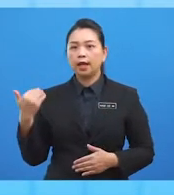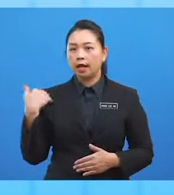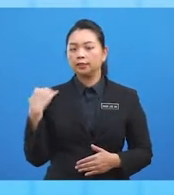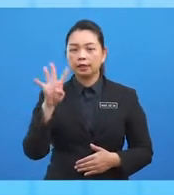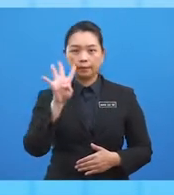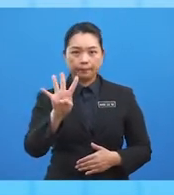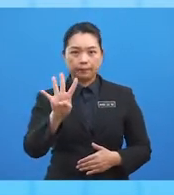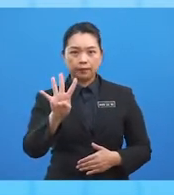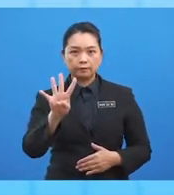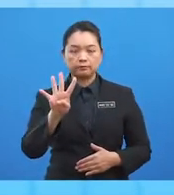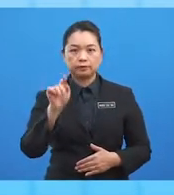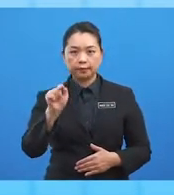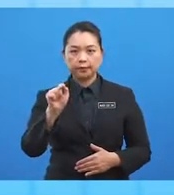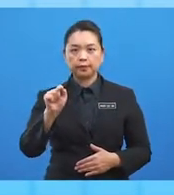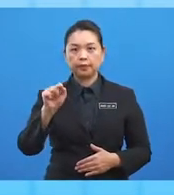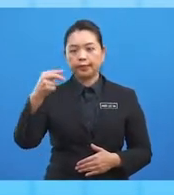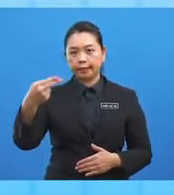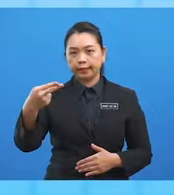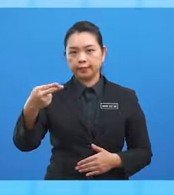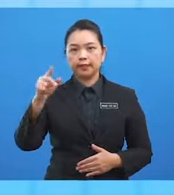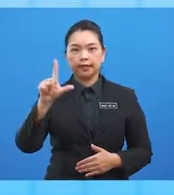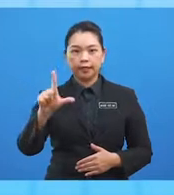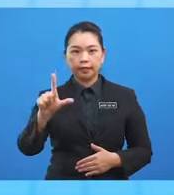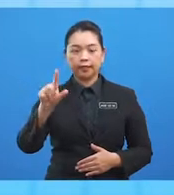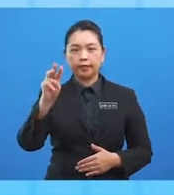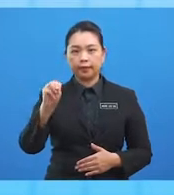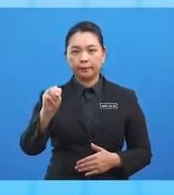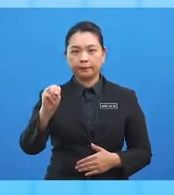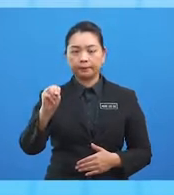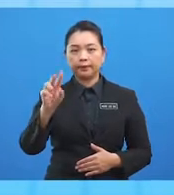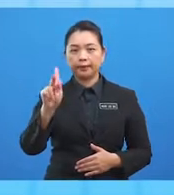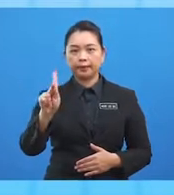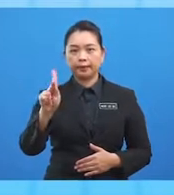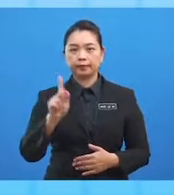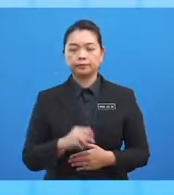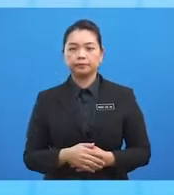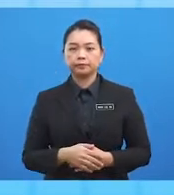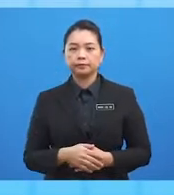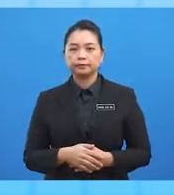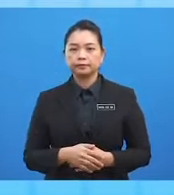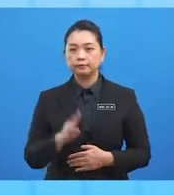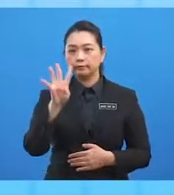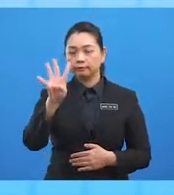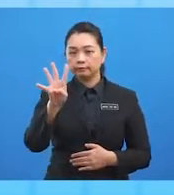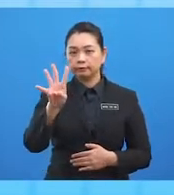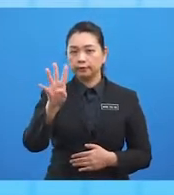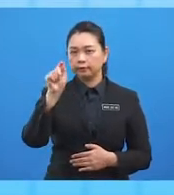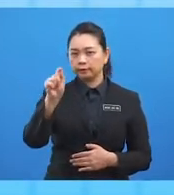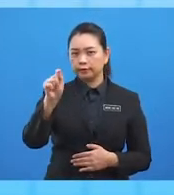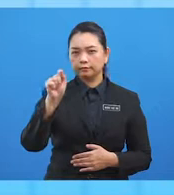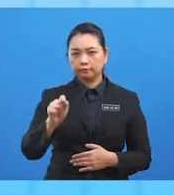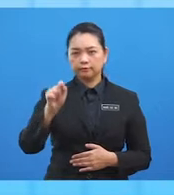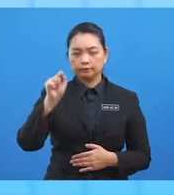empat titik, iaitu H, L, M dan K. Keempat-empat titik